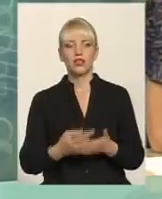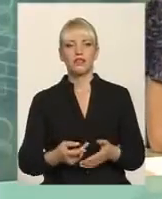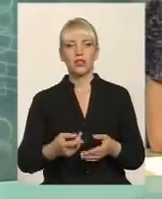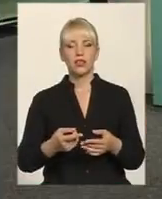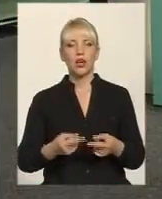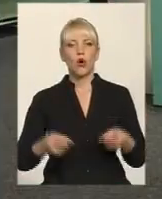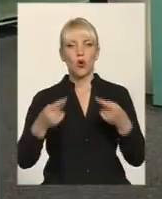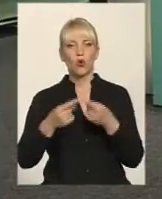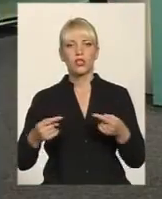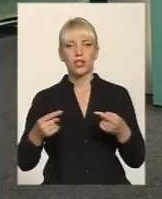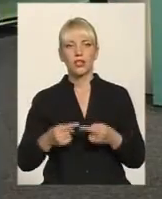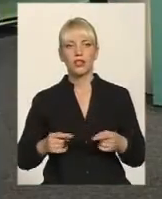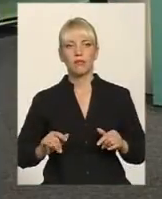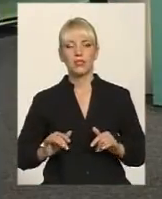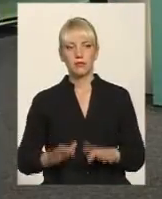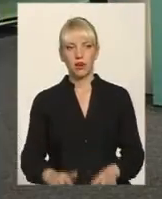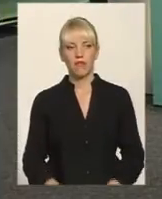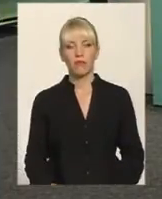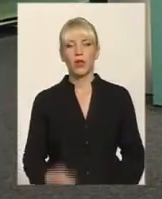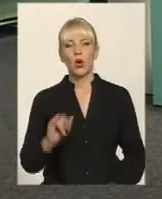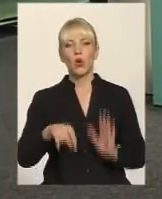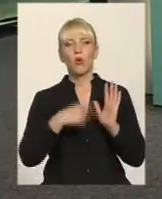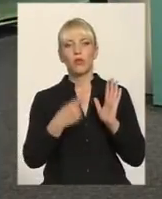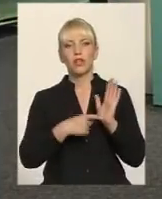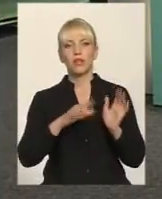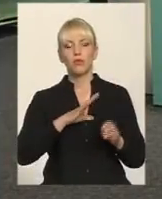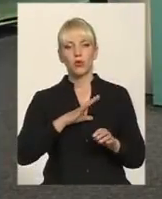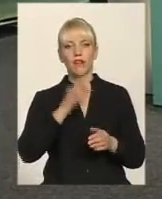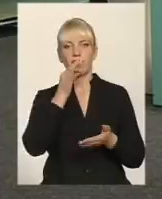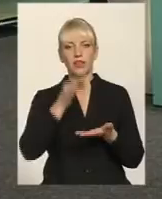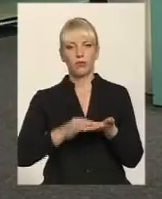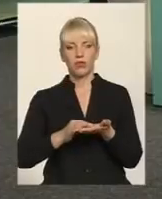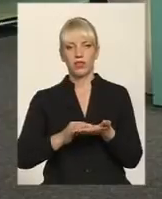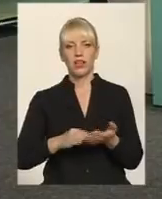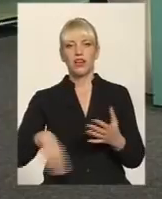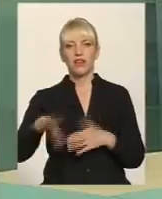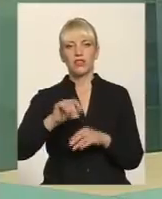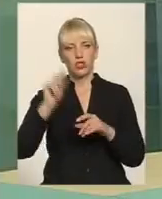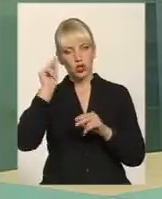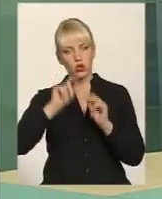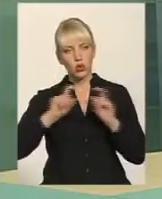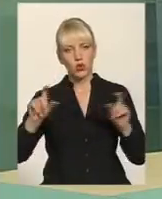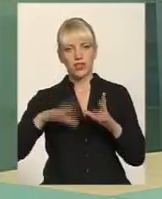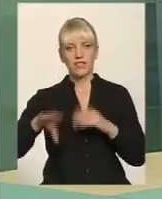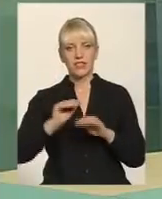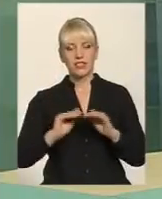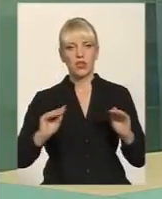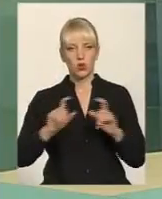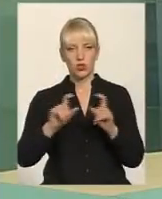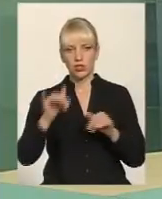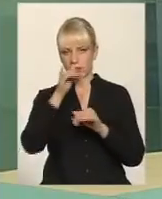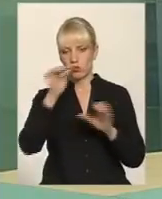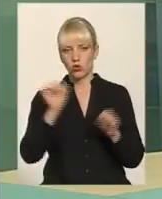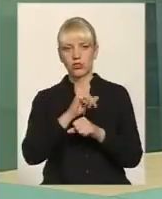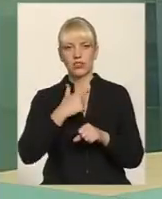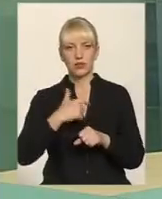справами? Так, в питанні була і відповідь, тому що всі школи, всі садочки, насправді, ми неспроможні зробити. Потрібно міняти системний підхід,